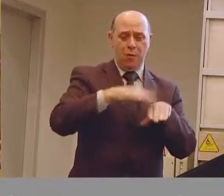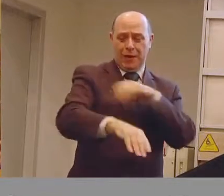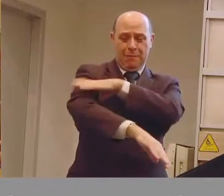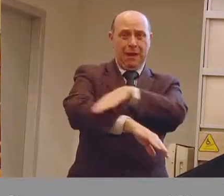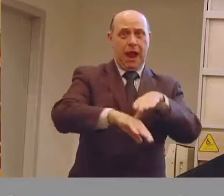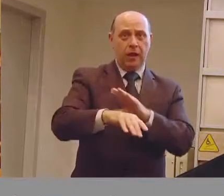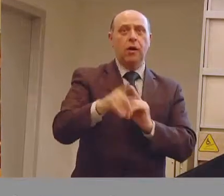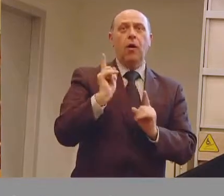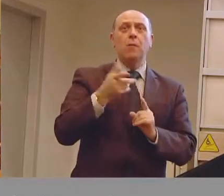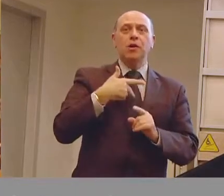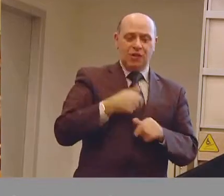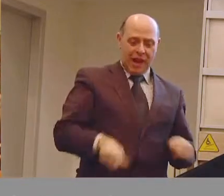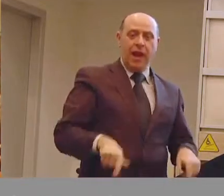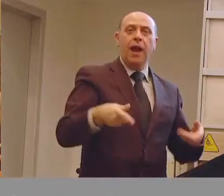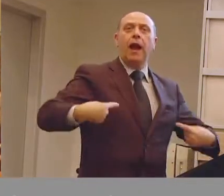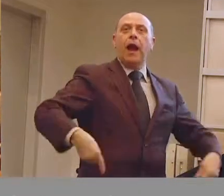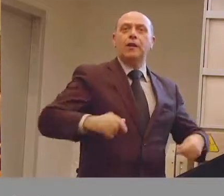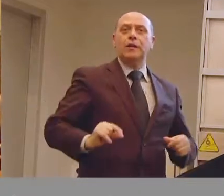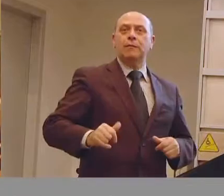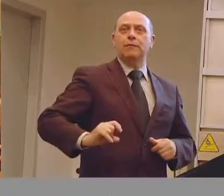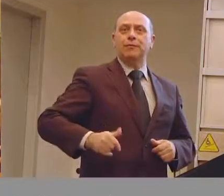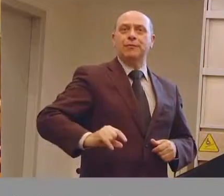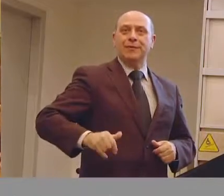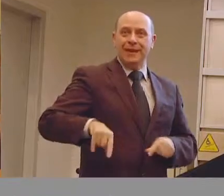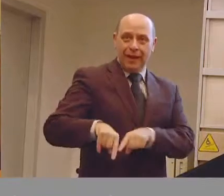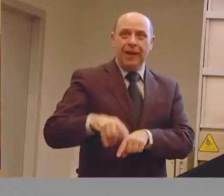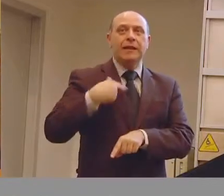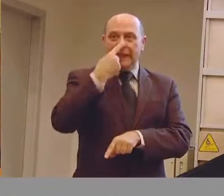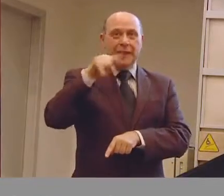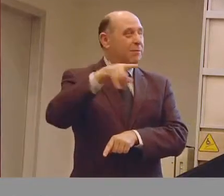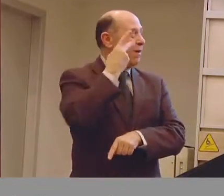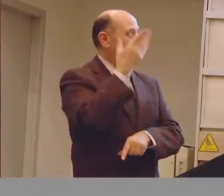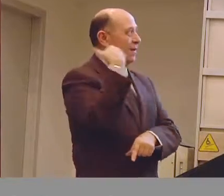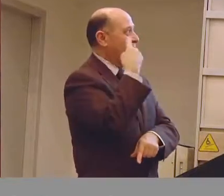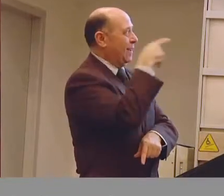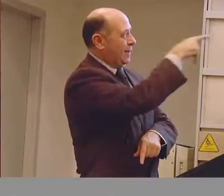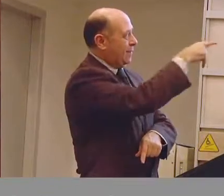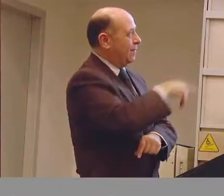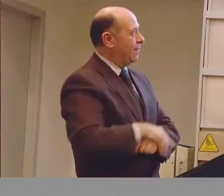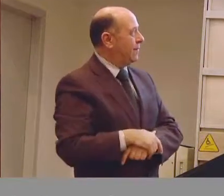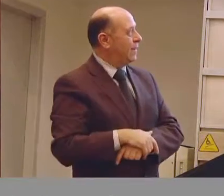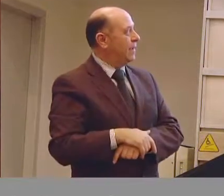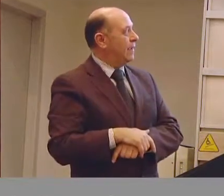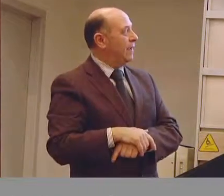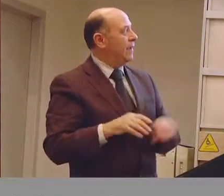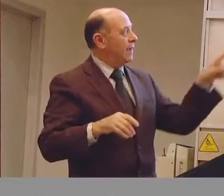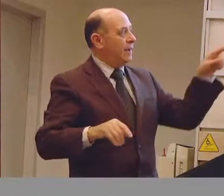comando originale della carrozzina che è quel sistema a mento che vedete qui e che